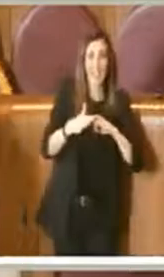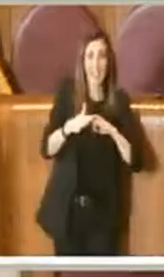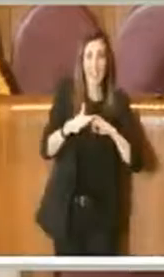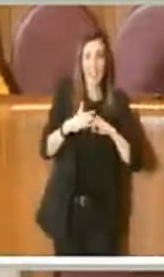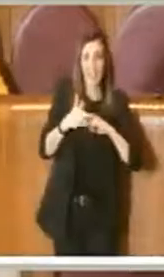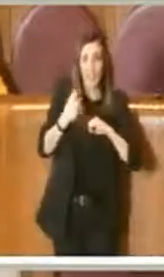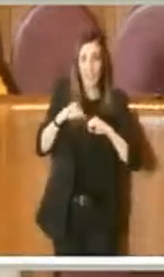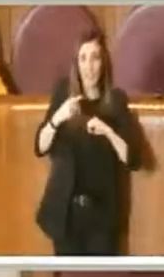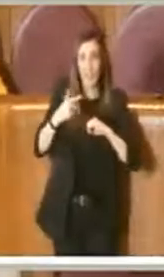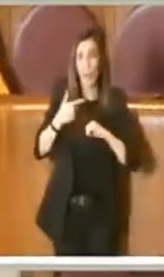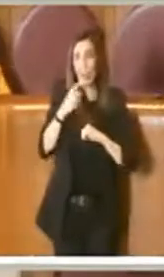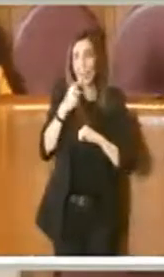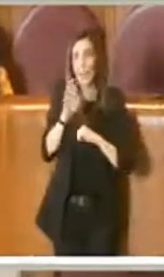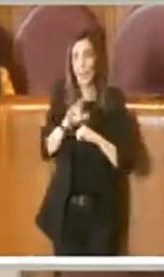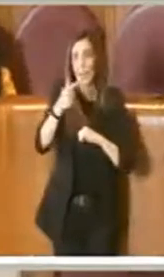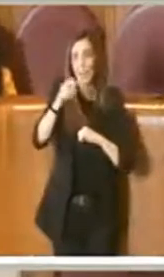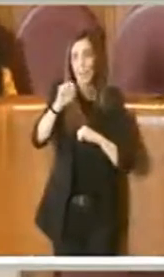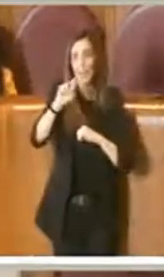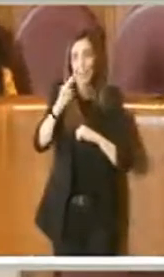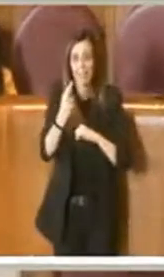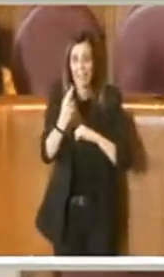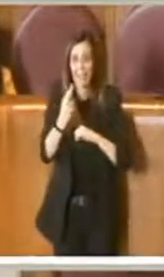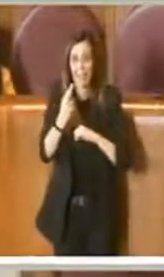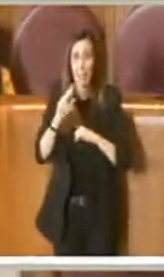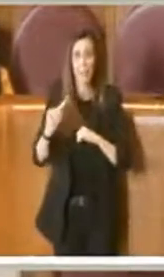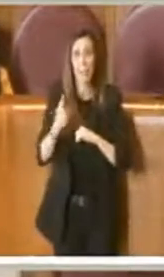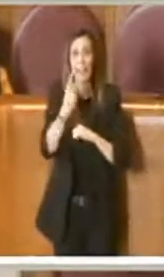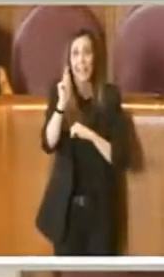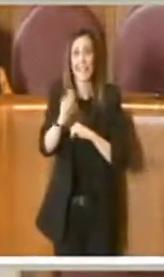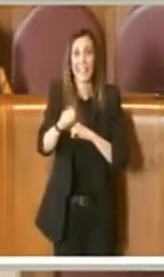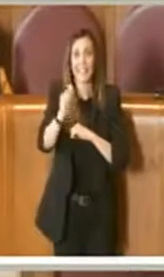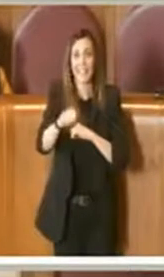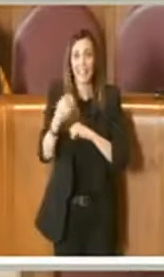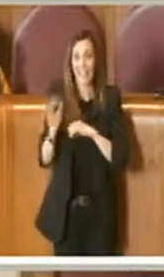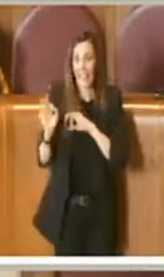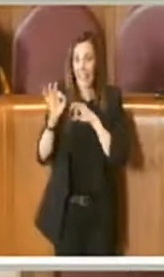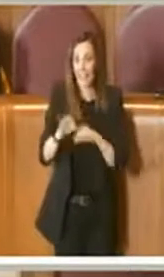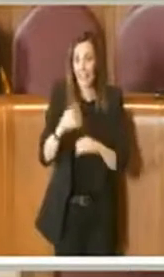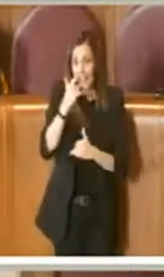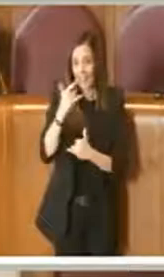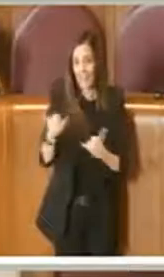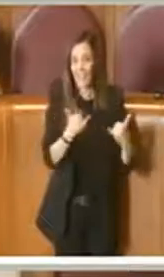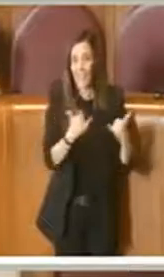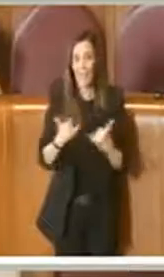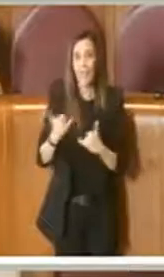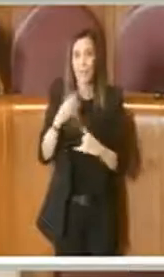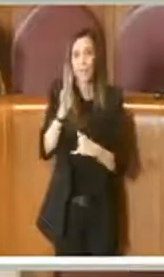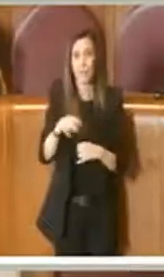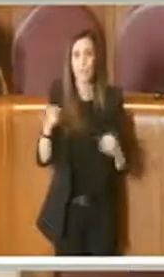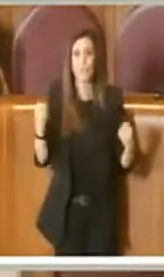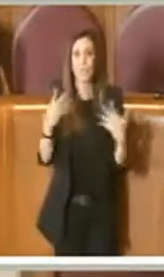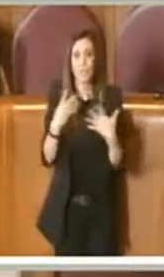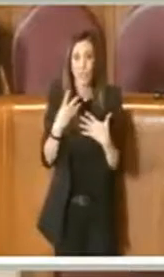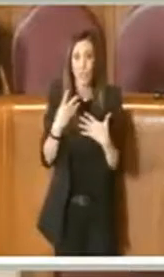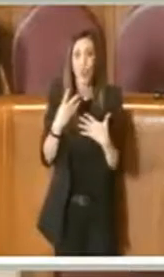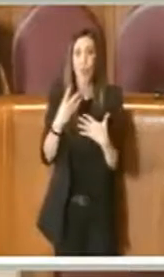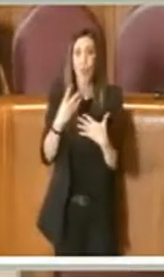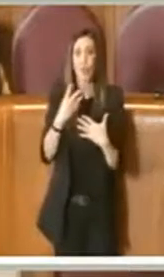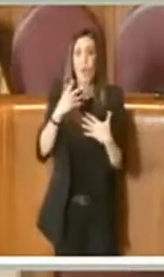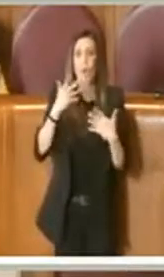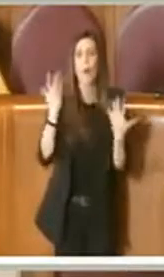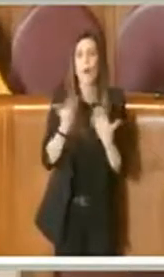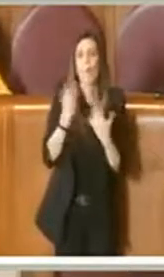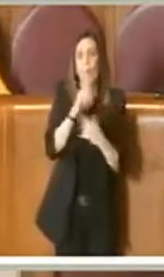è prevalsa una posizione un po' attendista. La prima sentenza è arrivata a dicembre del 2019. Qualcuno dice che è una